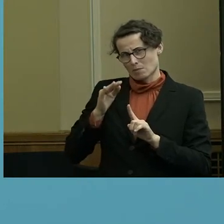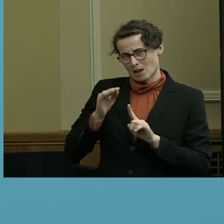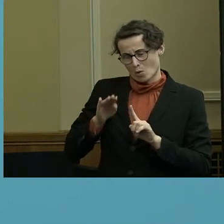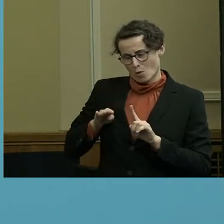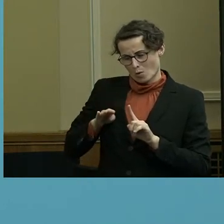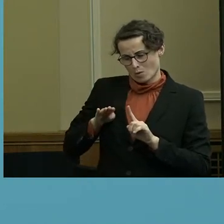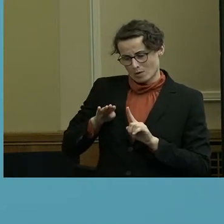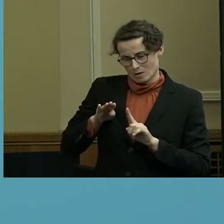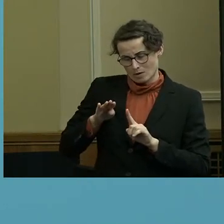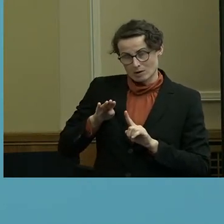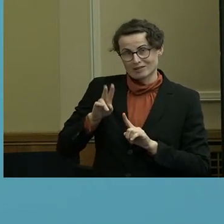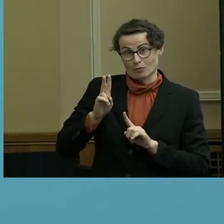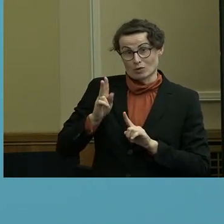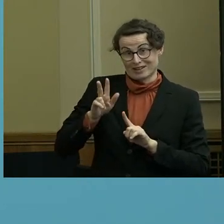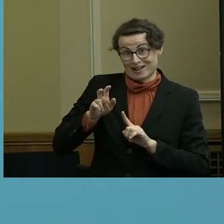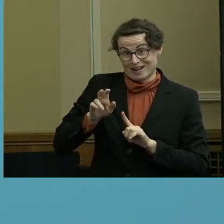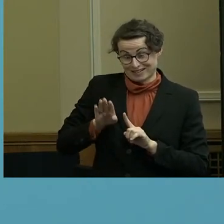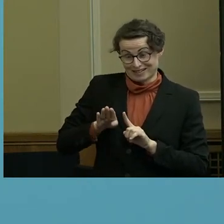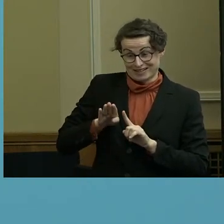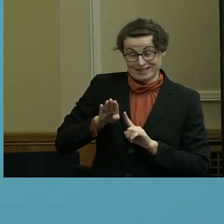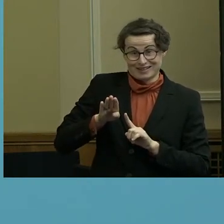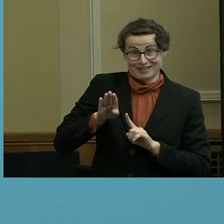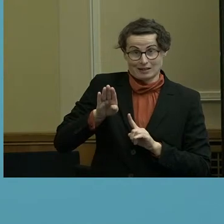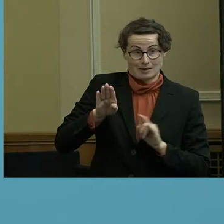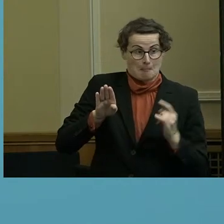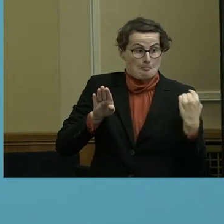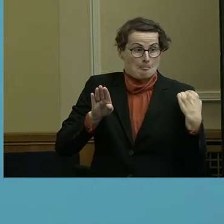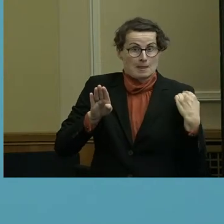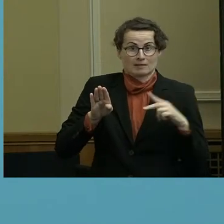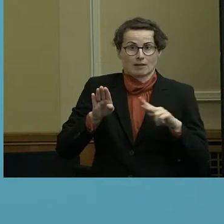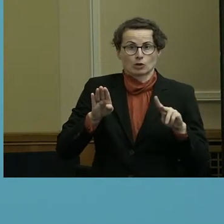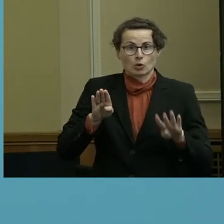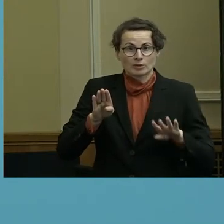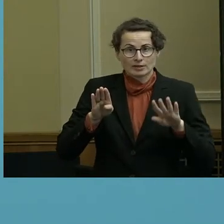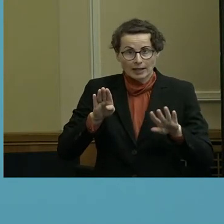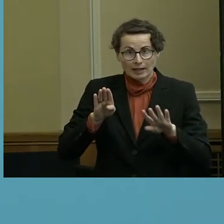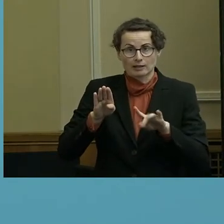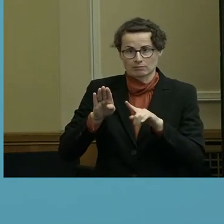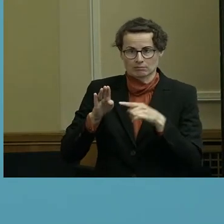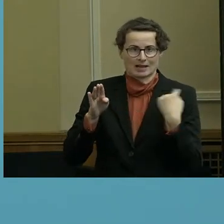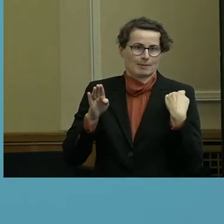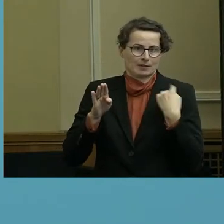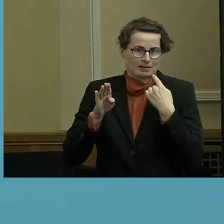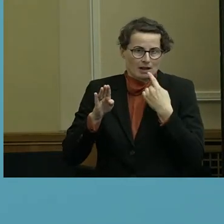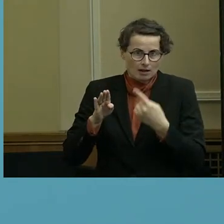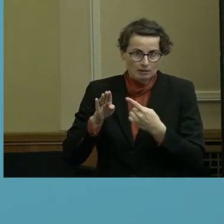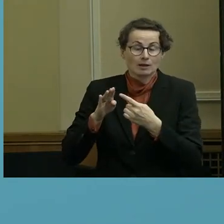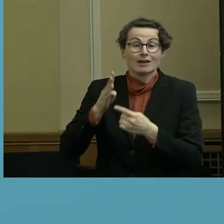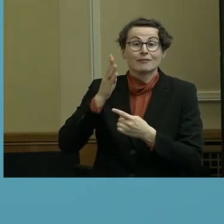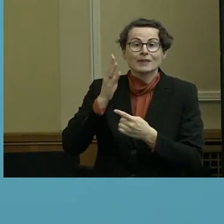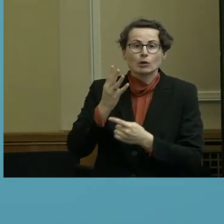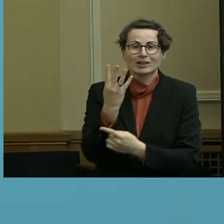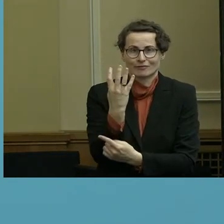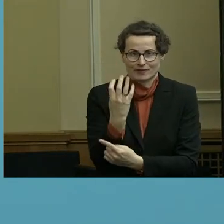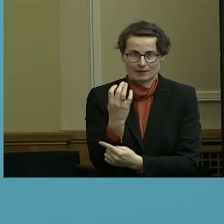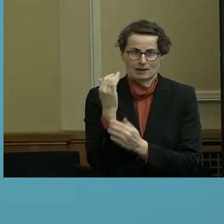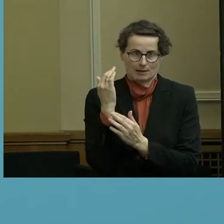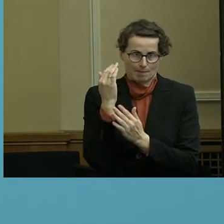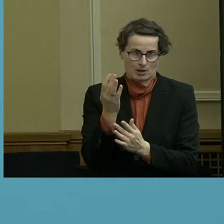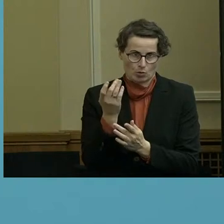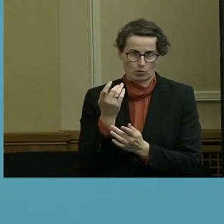Millionen hochgefahren in den Investitionen jetzt in 2019 auf die Summe, die Sie gerade gehört haben, nämlich 440 Millionen.